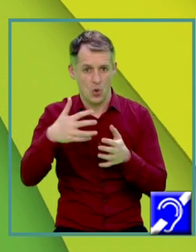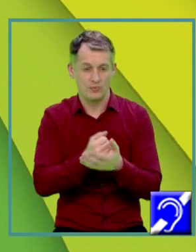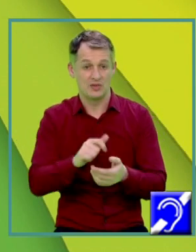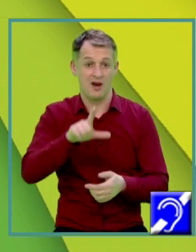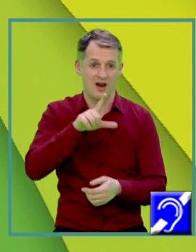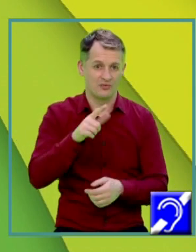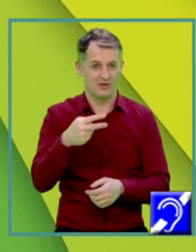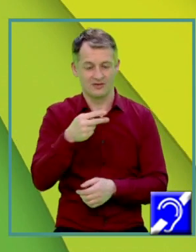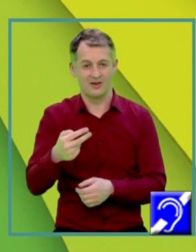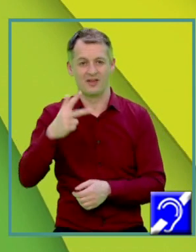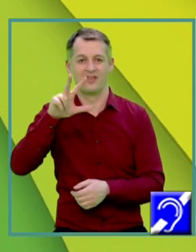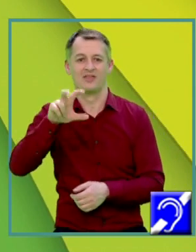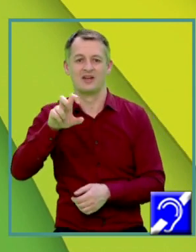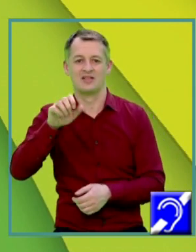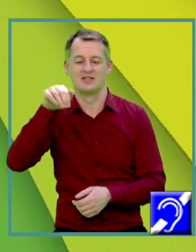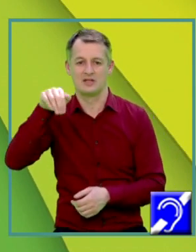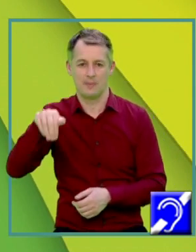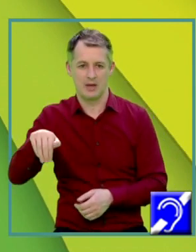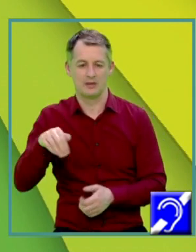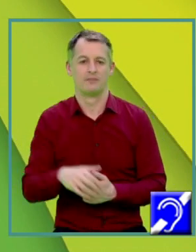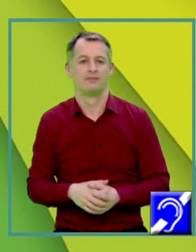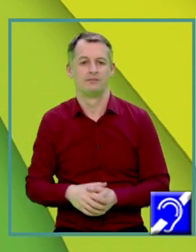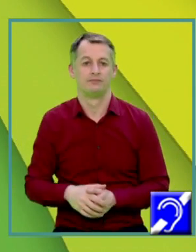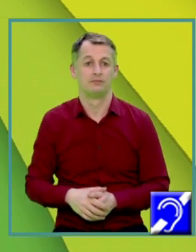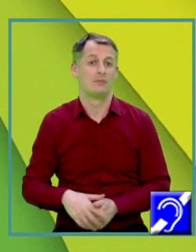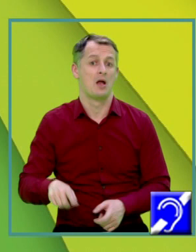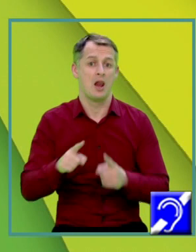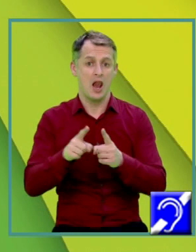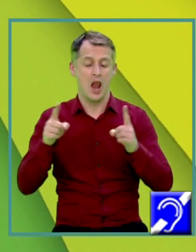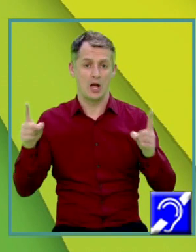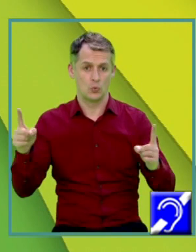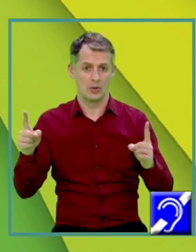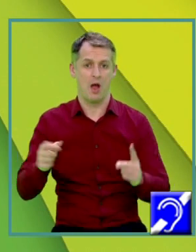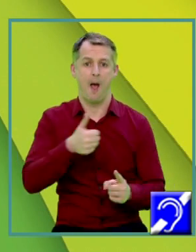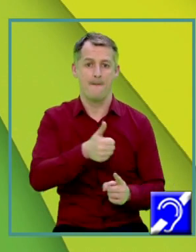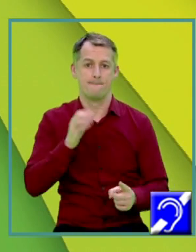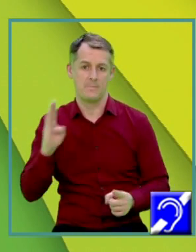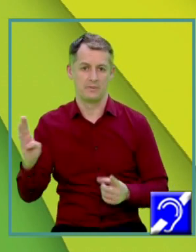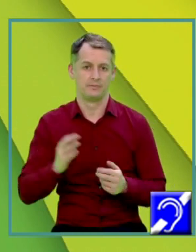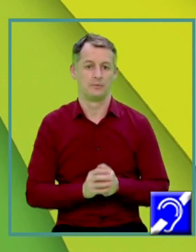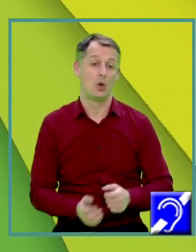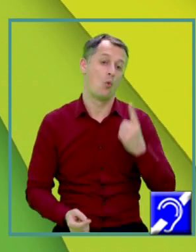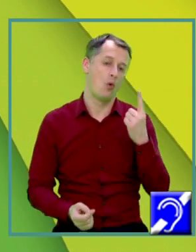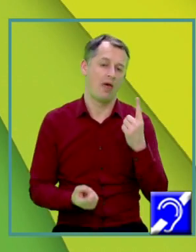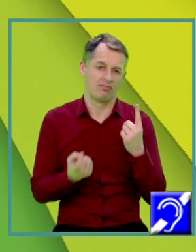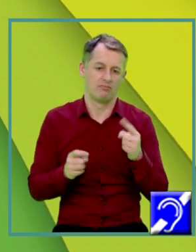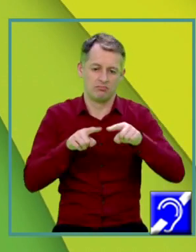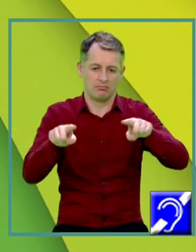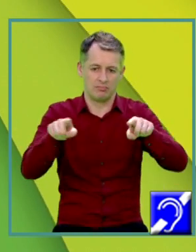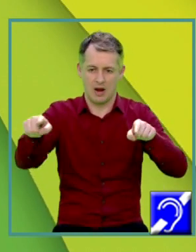latura egală cu 30 de metri Adică latura bazei, cu alte cuvinte, AB Una din laturile bazei